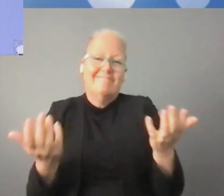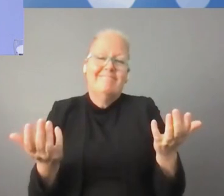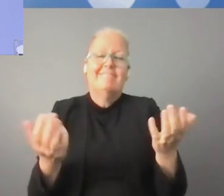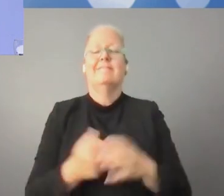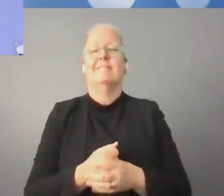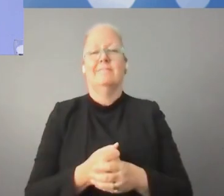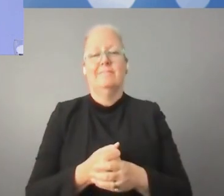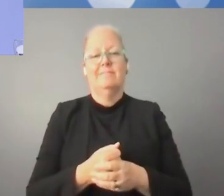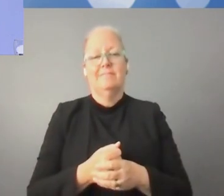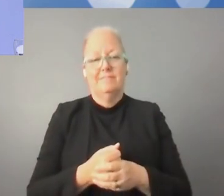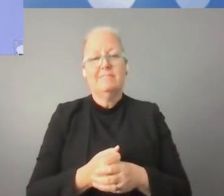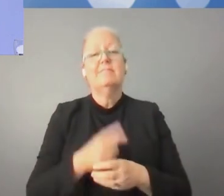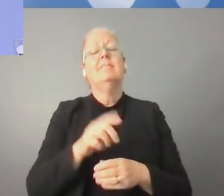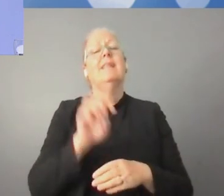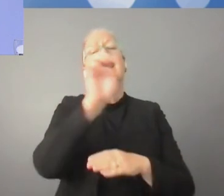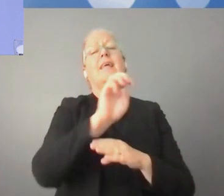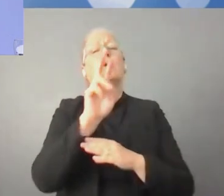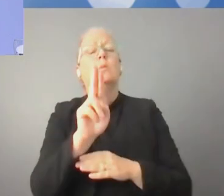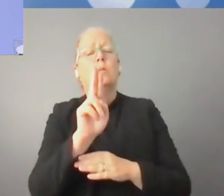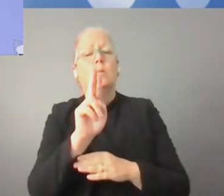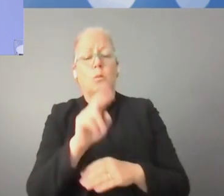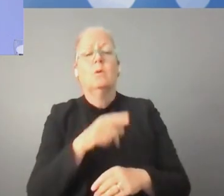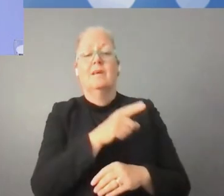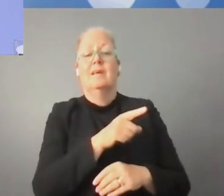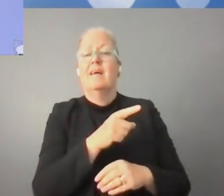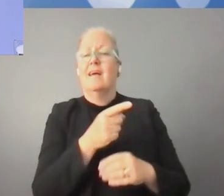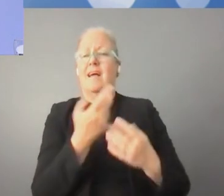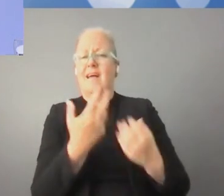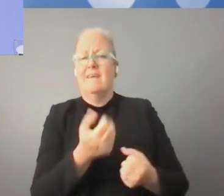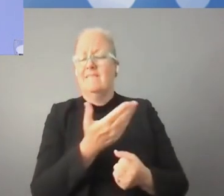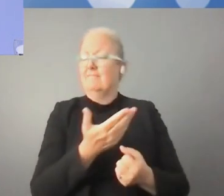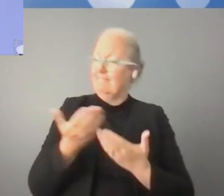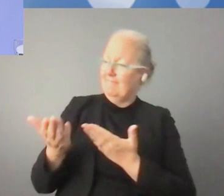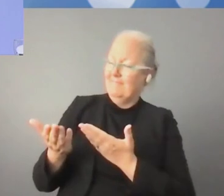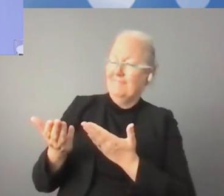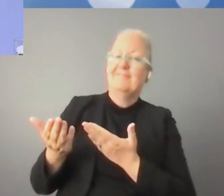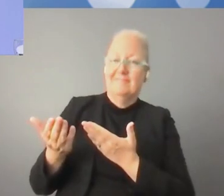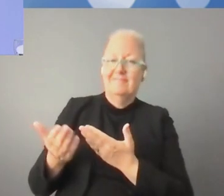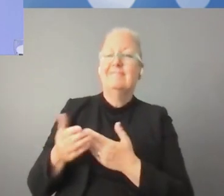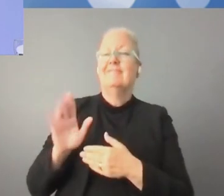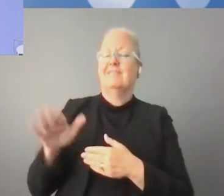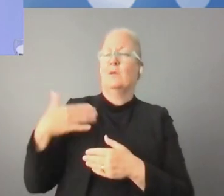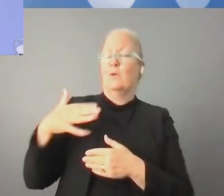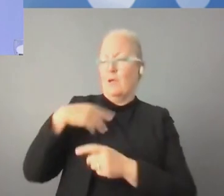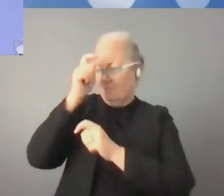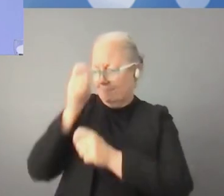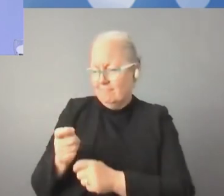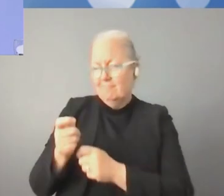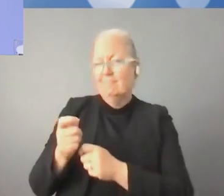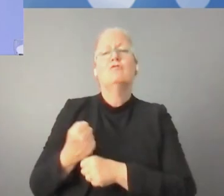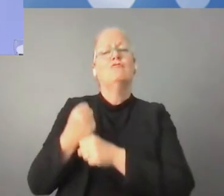نؤهل العاملين بشكل جيد لكي تكون مثل هذه التغييرات.